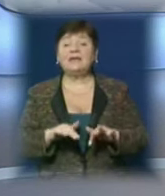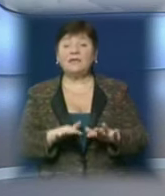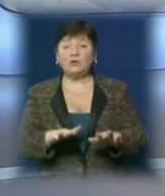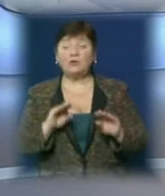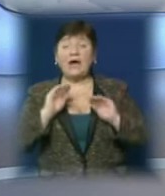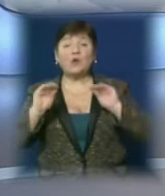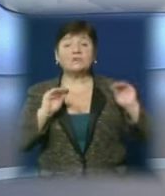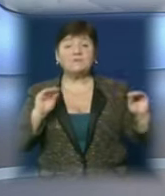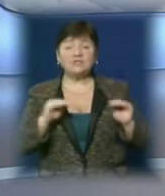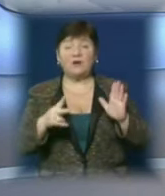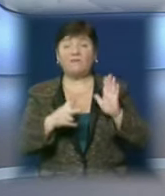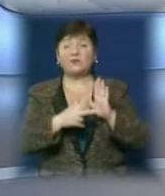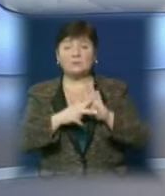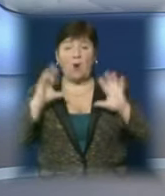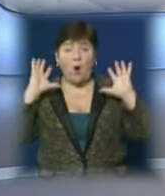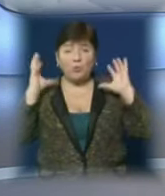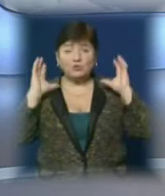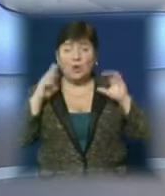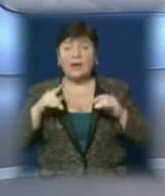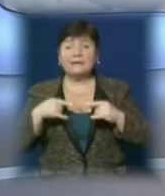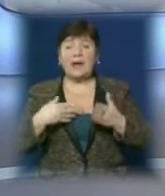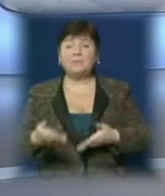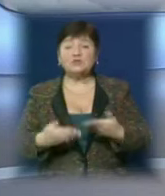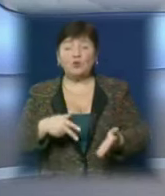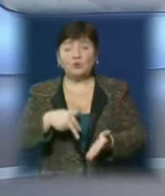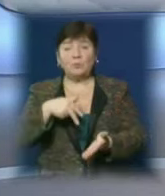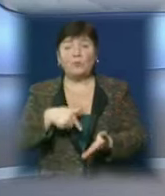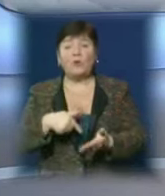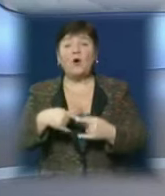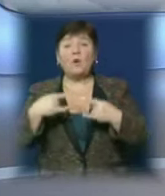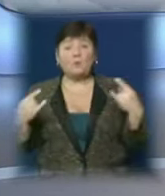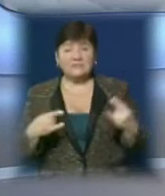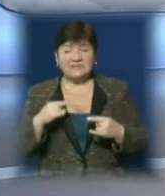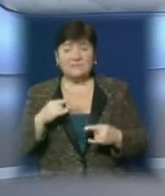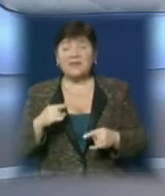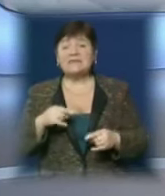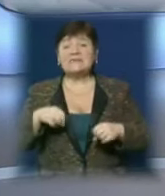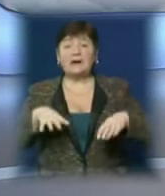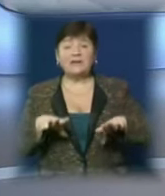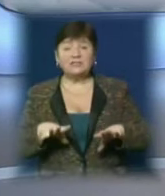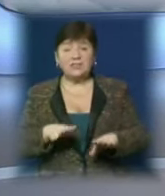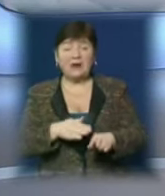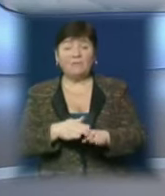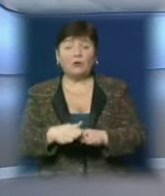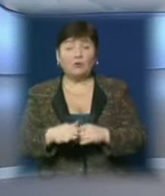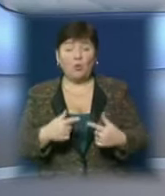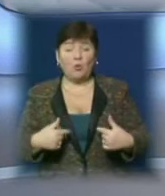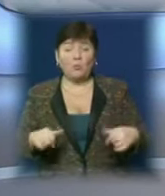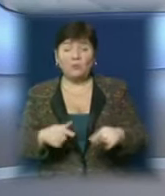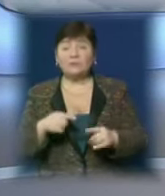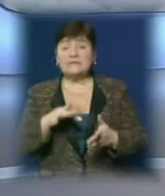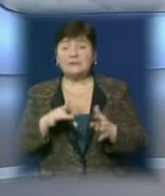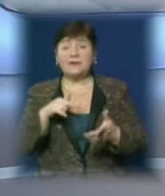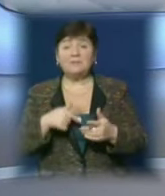розміщення восьми гучномовців на пішохідному мості у центрі Ужгорода. За рішенням виконкому, впродовж трьох наступних років у